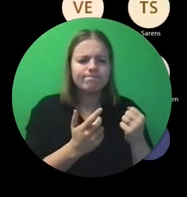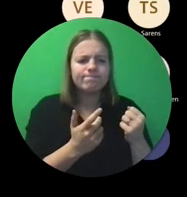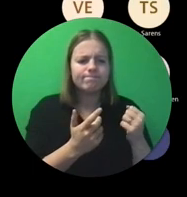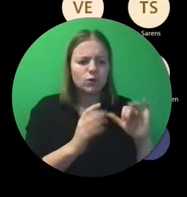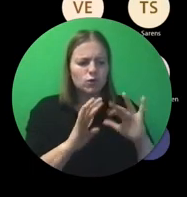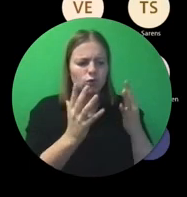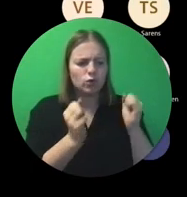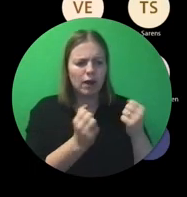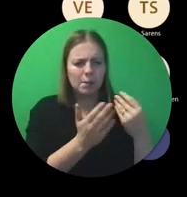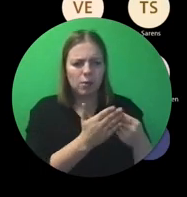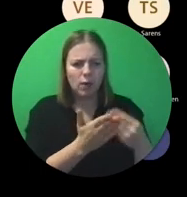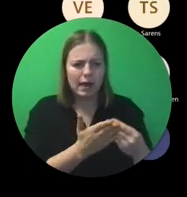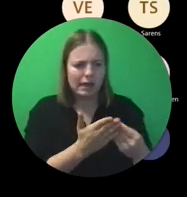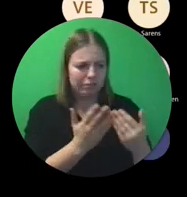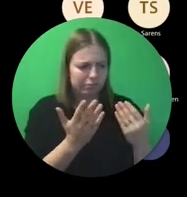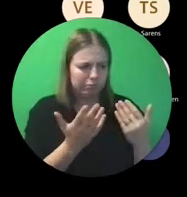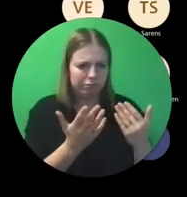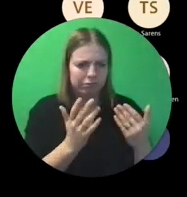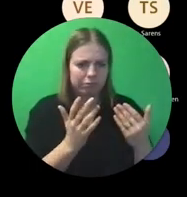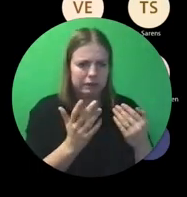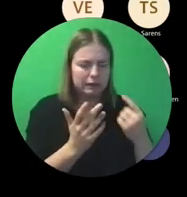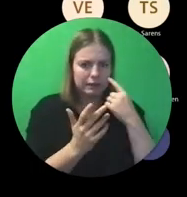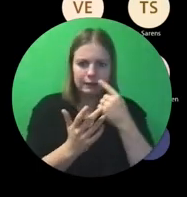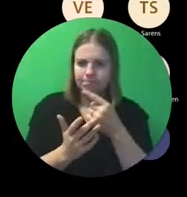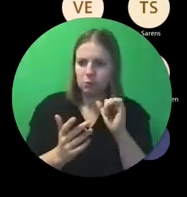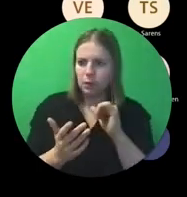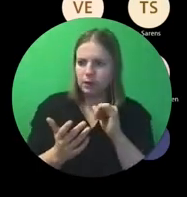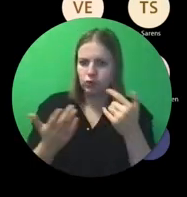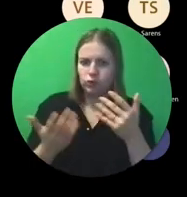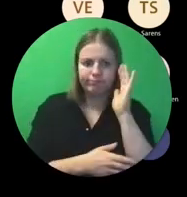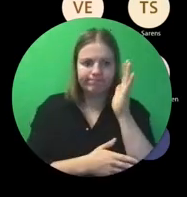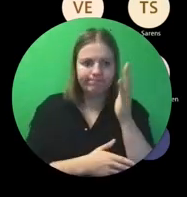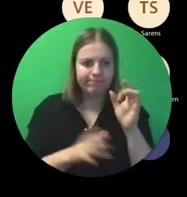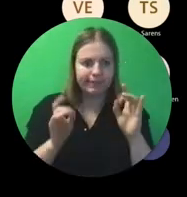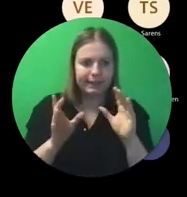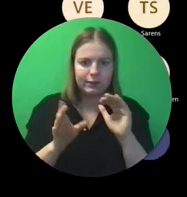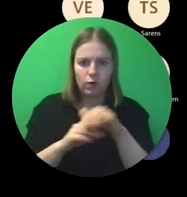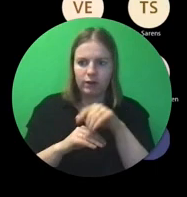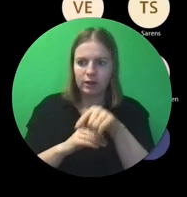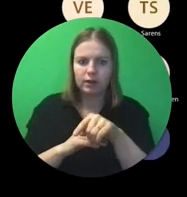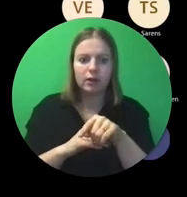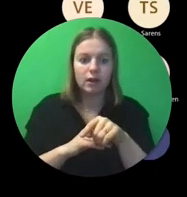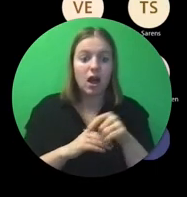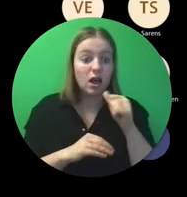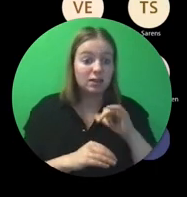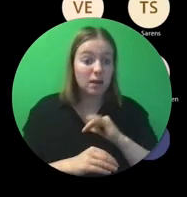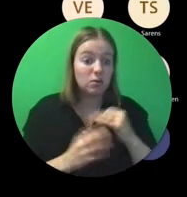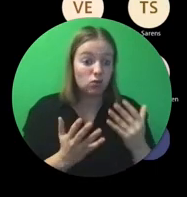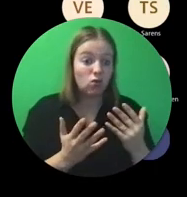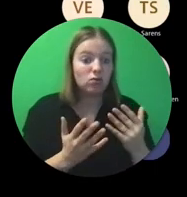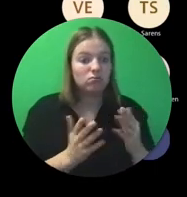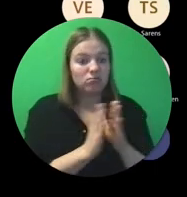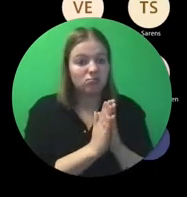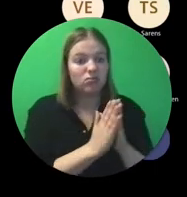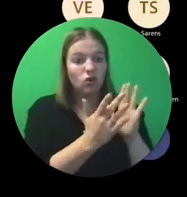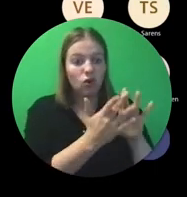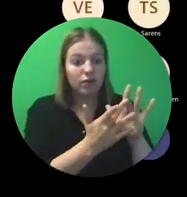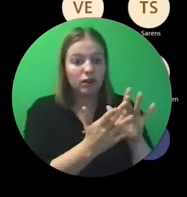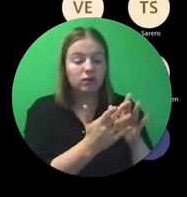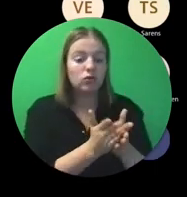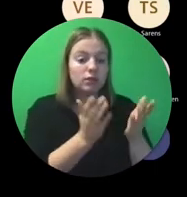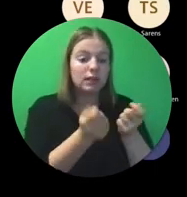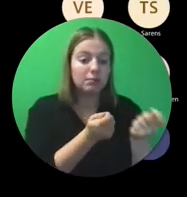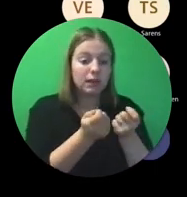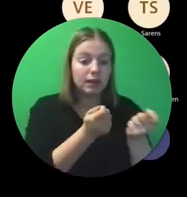van bewijsstuk niks gehoord heb in deze presentatie. En leg die dan eens voor aan uw dossierbeheerder. En liefst, ruim genoeg nu,